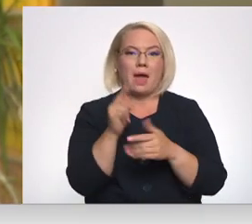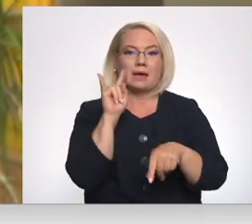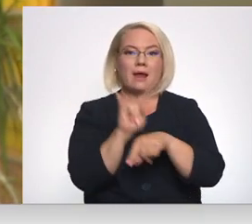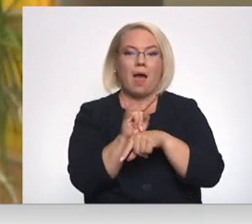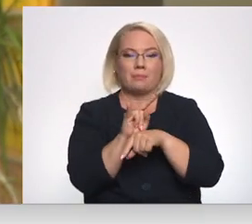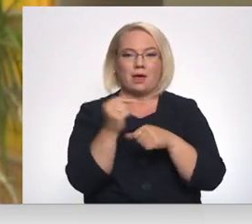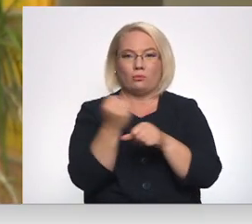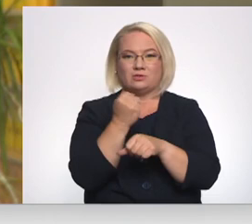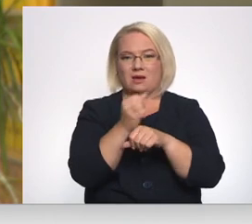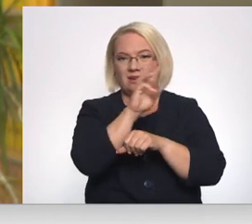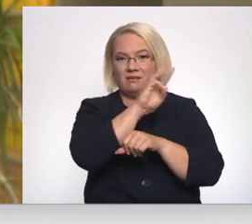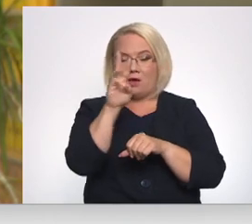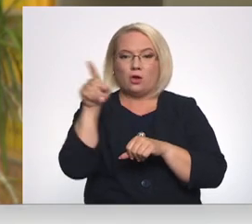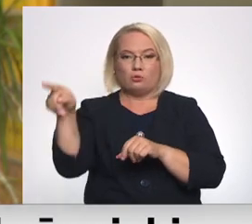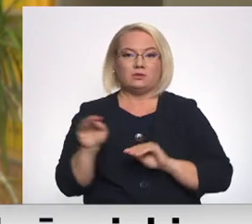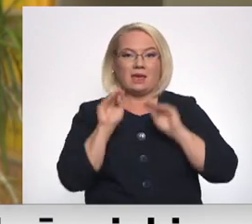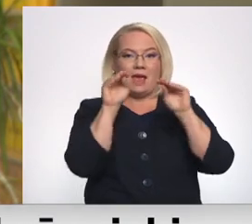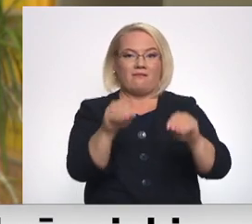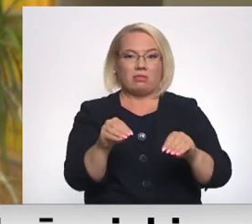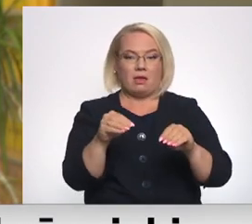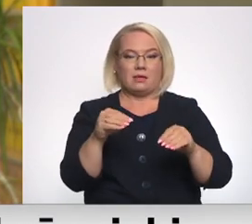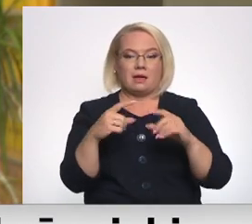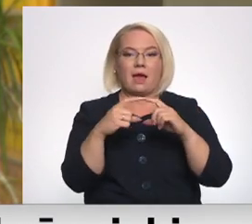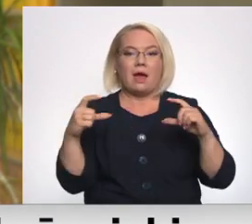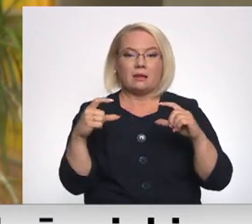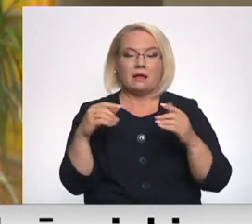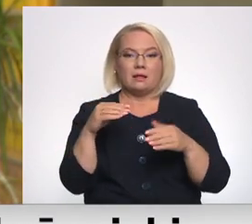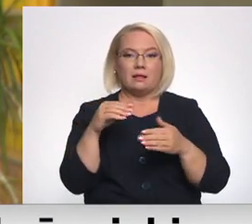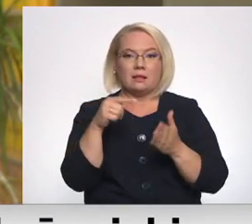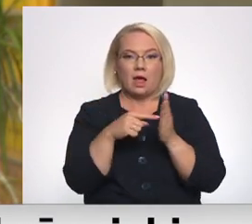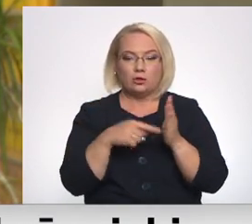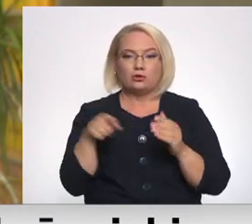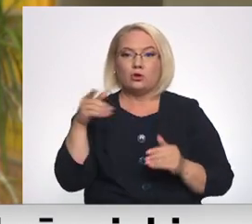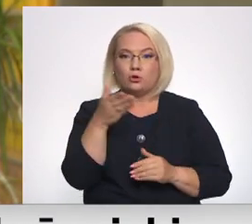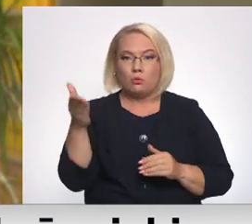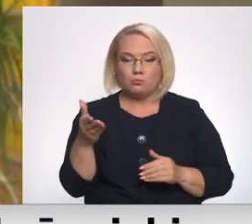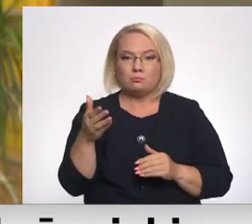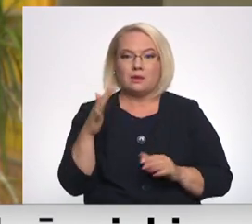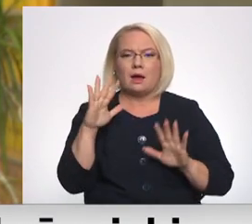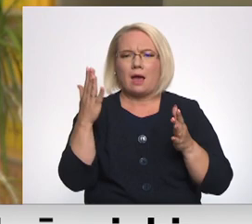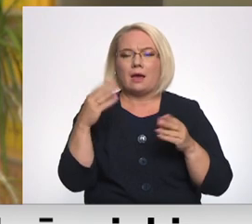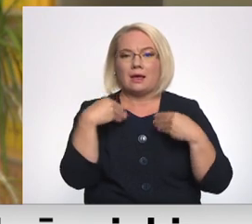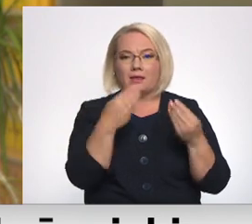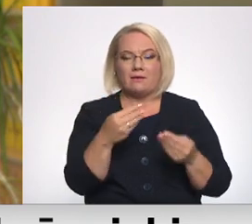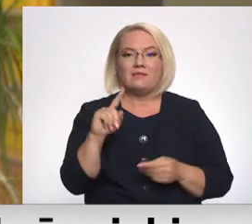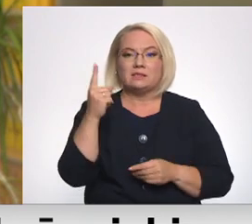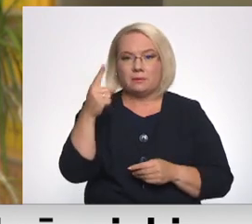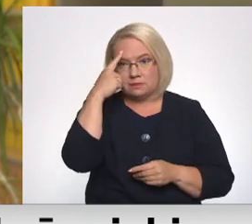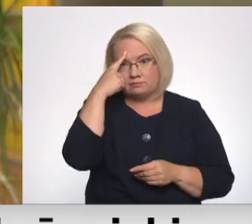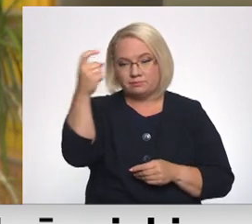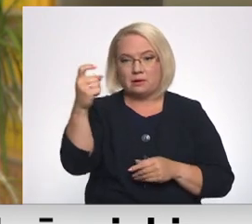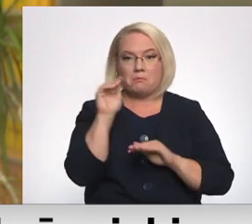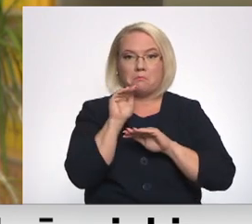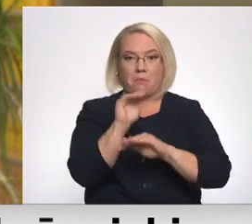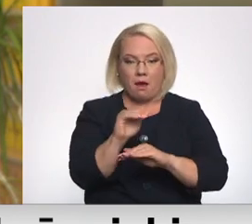kartas datus, es tam to saprotu, tad pirmais ir informēt banku, slēgt šo karti.